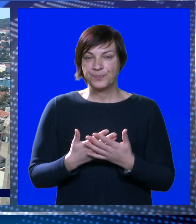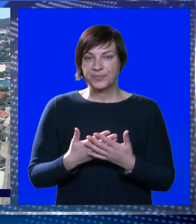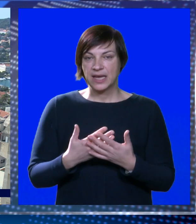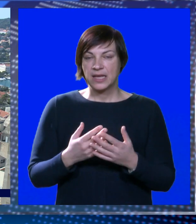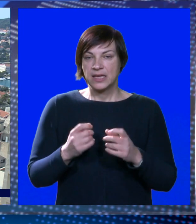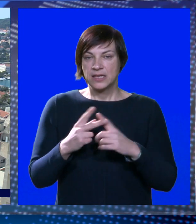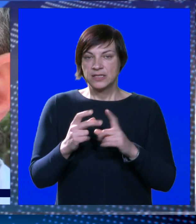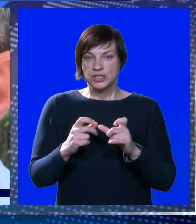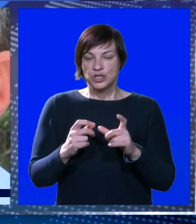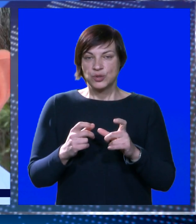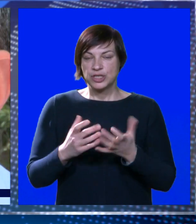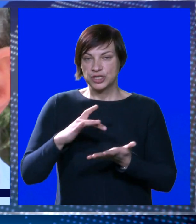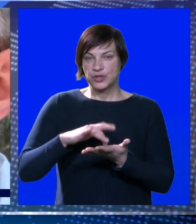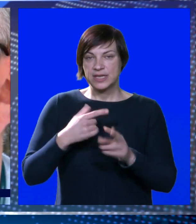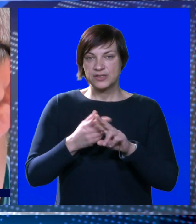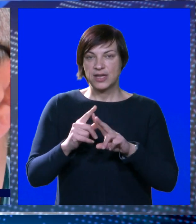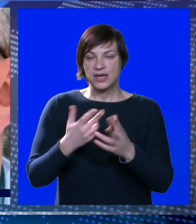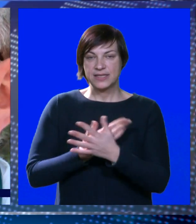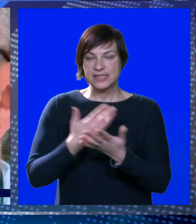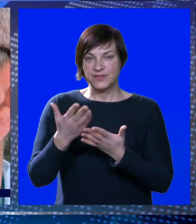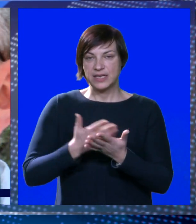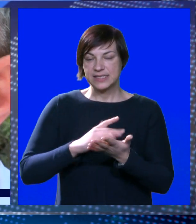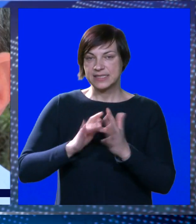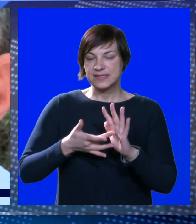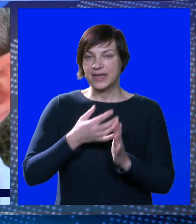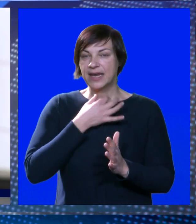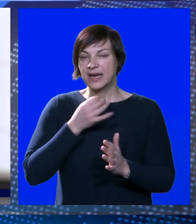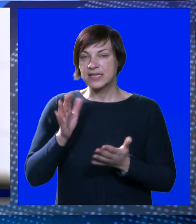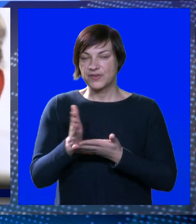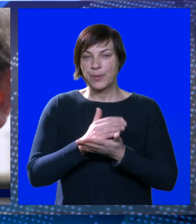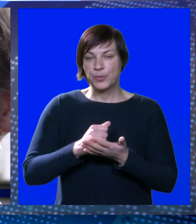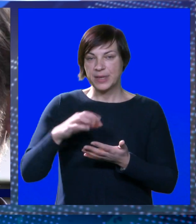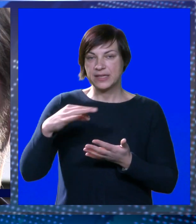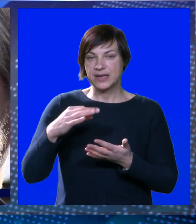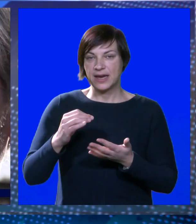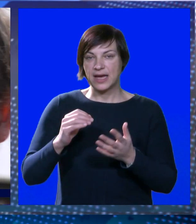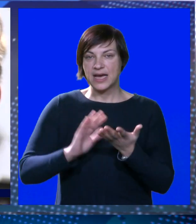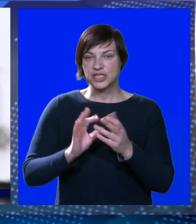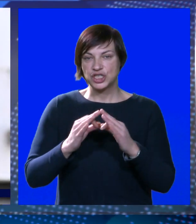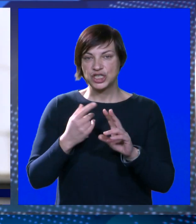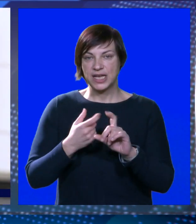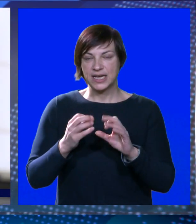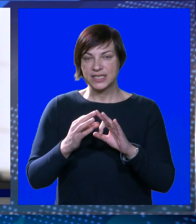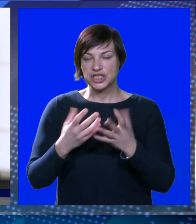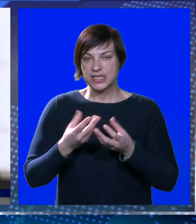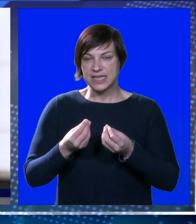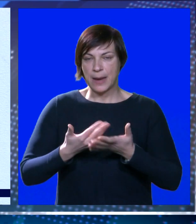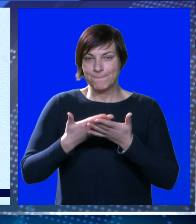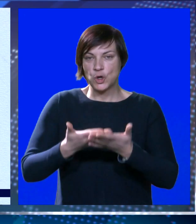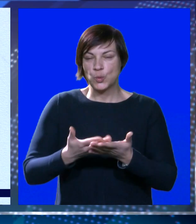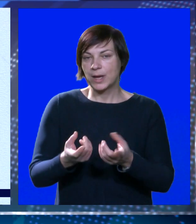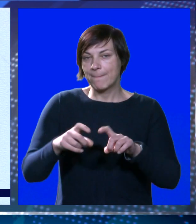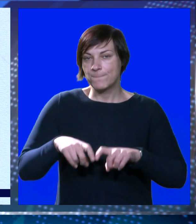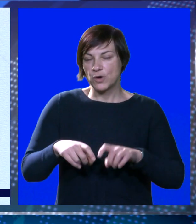Naime, Stjepan Đurićić, koji se našao na HDZ-ovoj listi i za svega nekoliko glasova pobjedio nezavisnog Marija Anđelića s platforme Dajmu ruke,